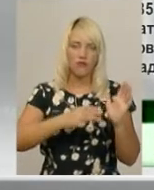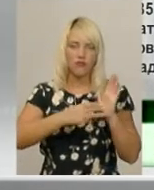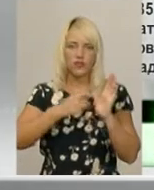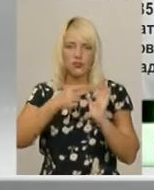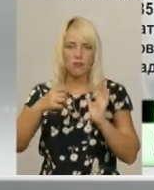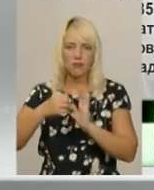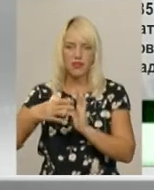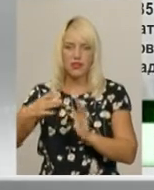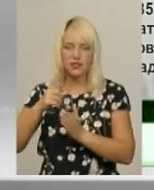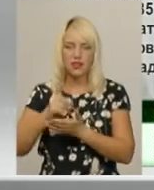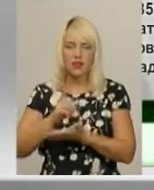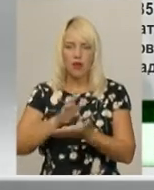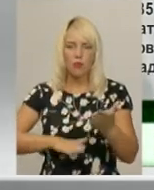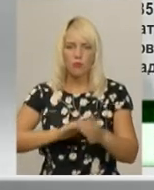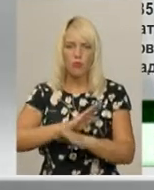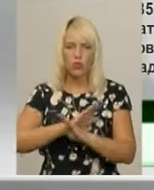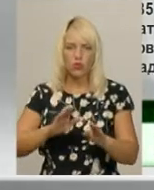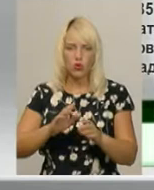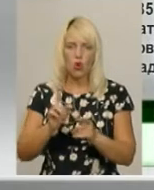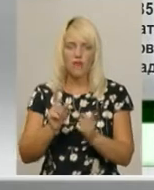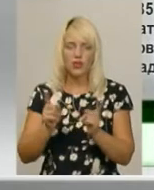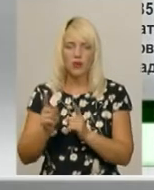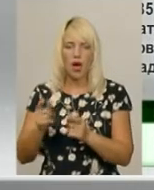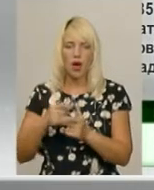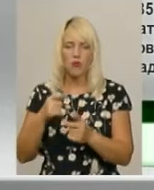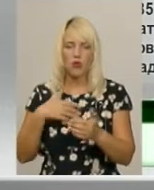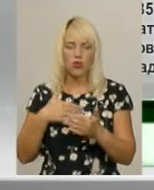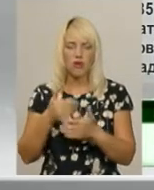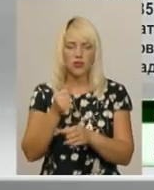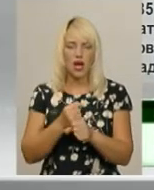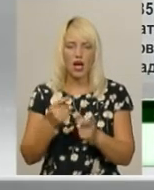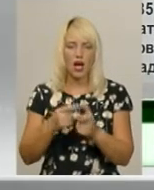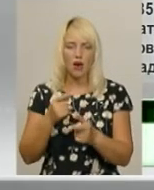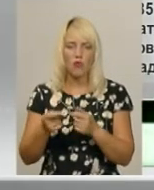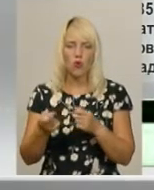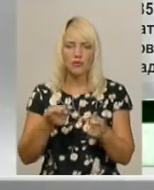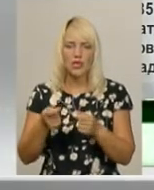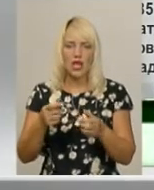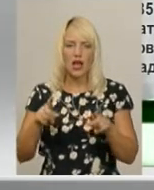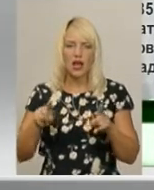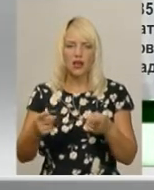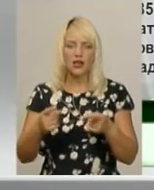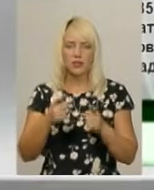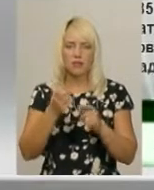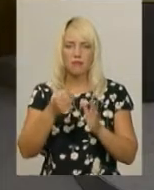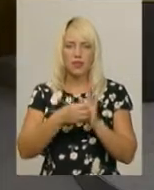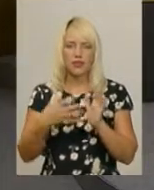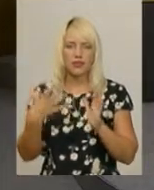неподаткованих мінімумів доходів громадян, або громадські роботи, або також адміністративний арешт на срок до 15 діб.